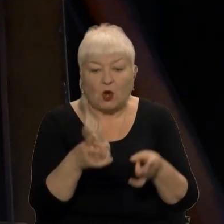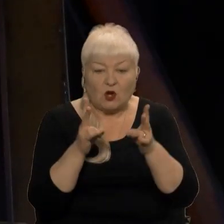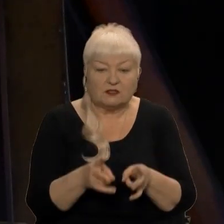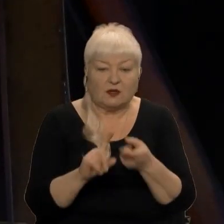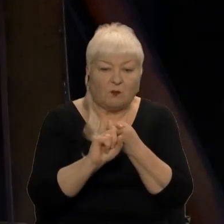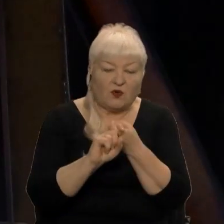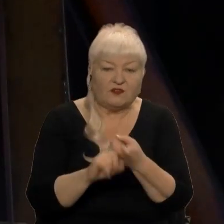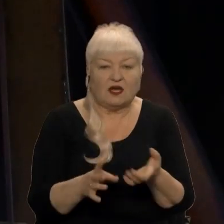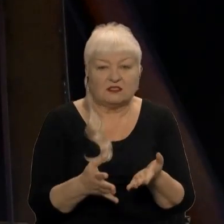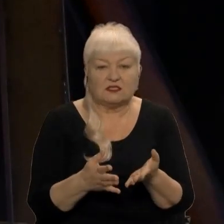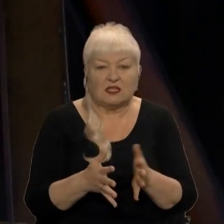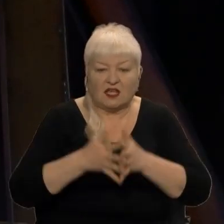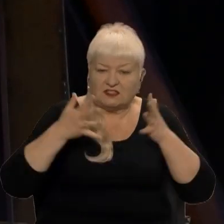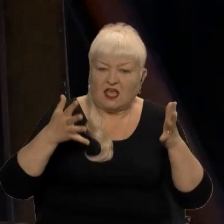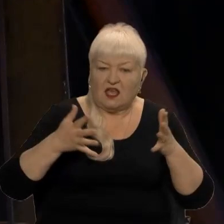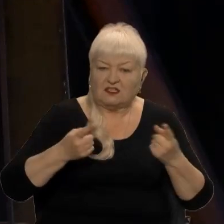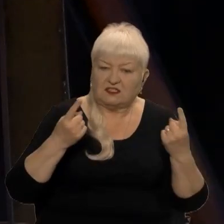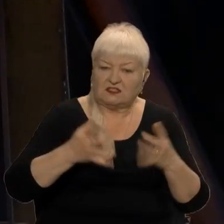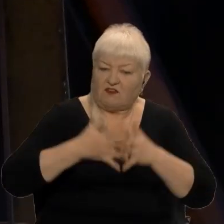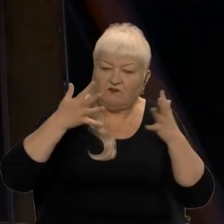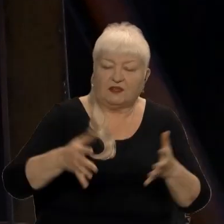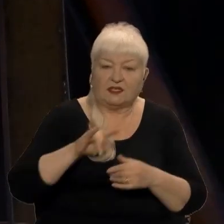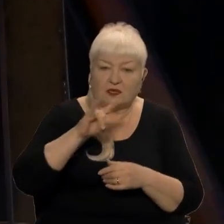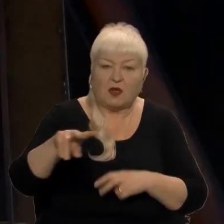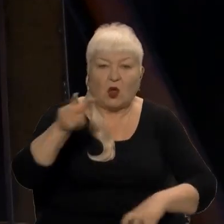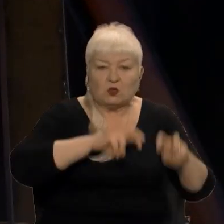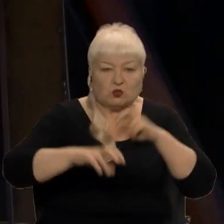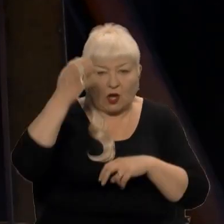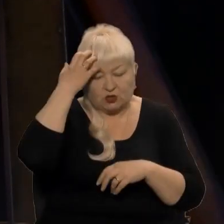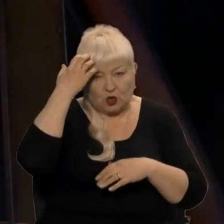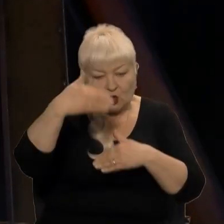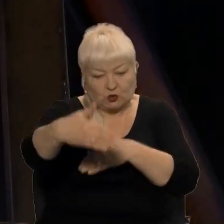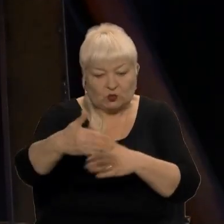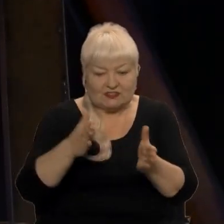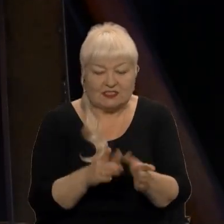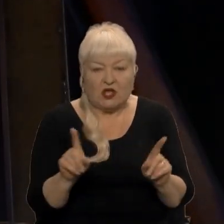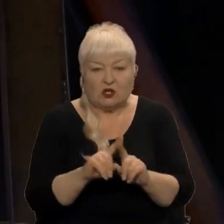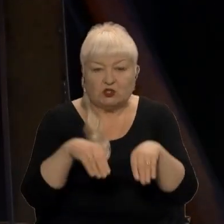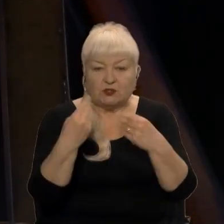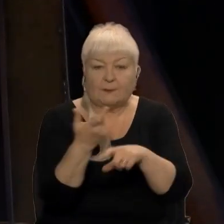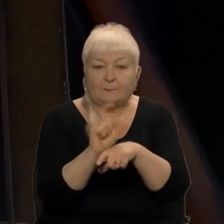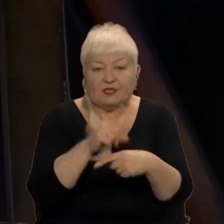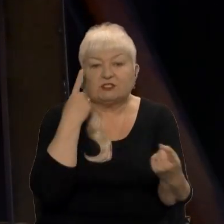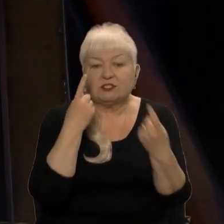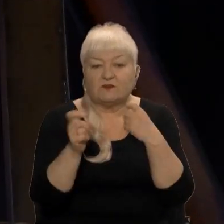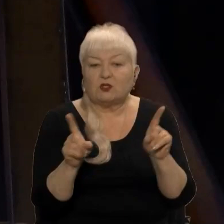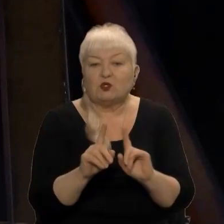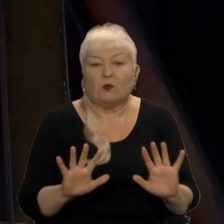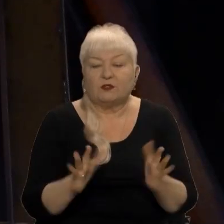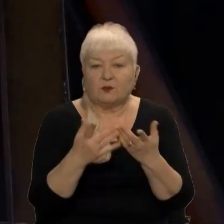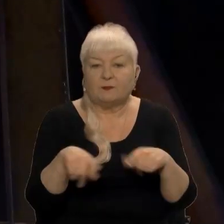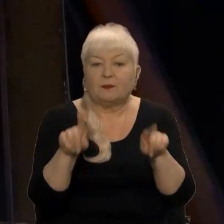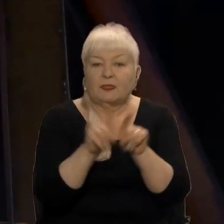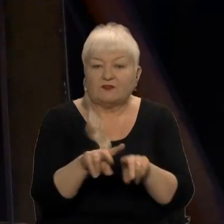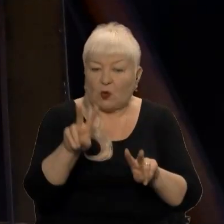пасажирськими великими літаками, то шукають чорну скриньку, яка має дати більше інформації про те, що відбулося. В такому типу